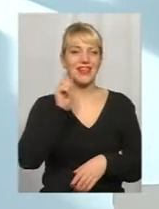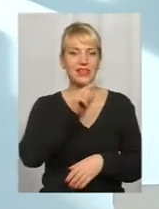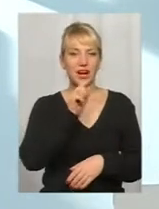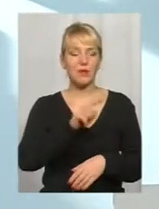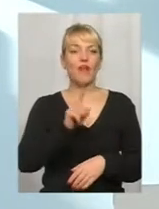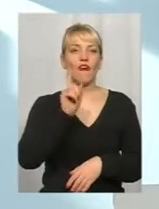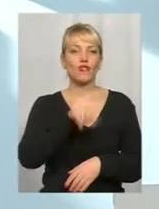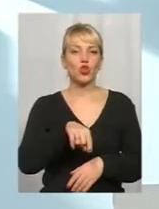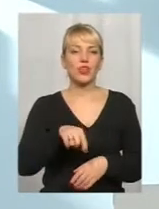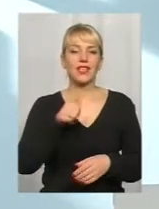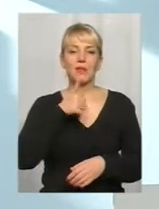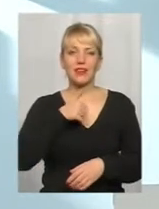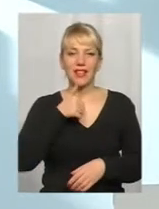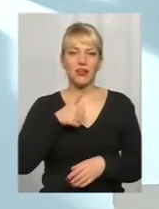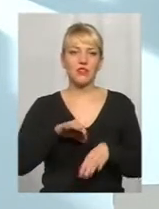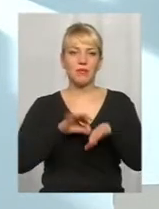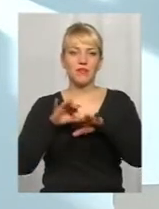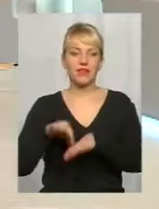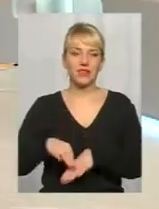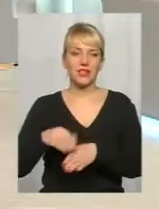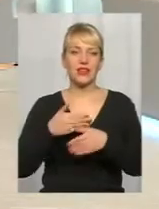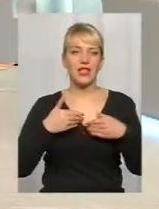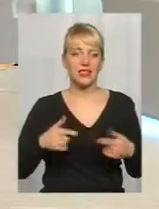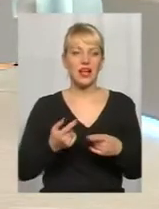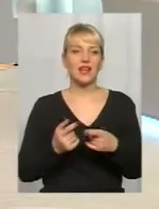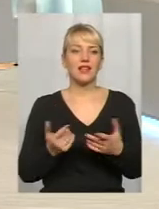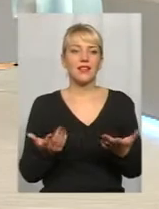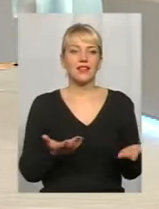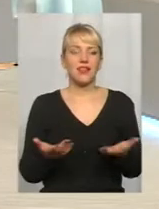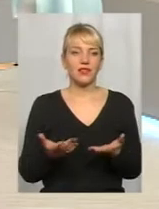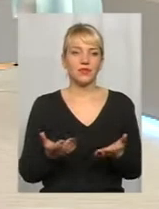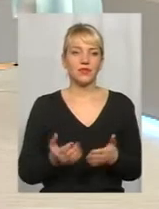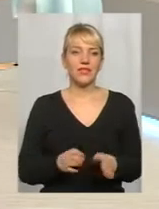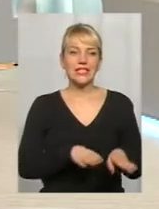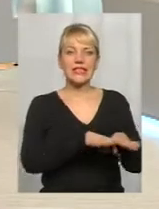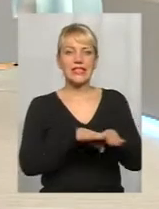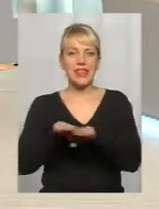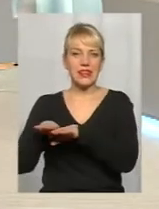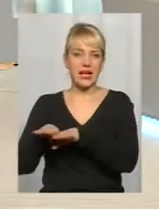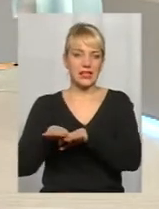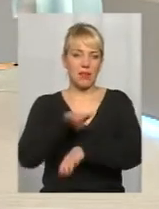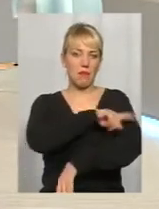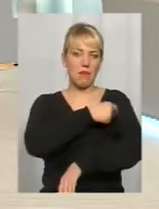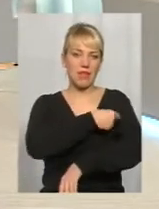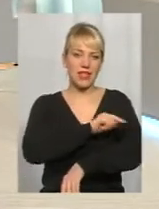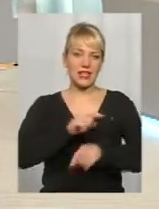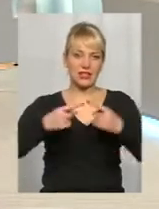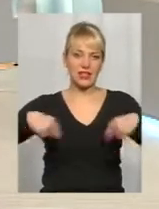пытаються привести нас к неким стандартам медицины. Т.е.